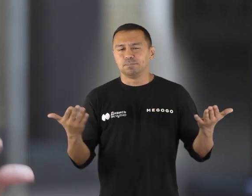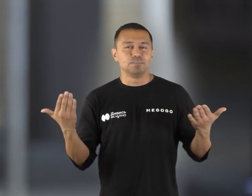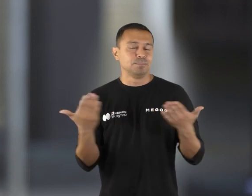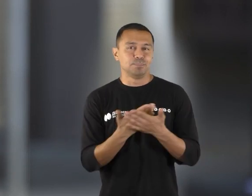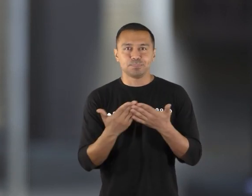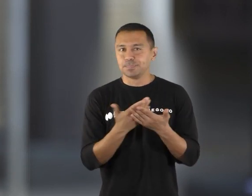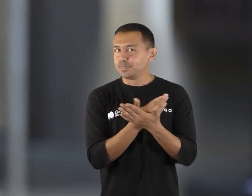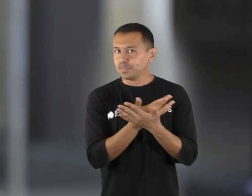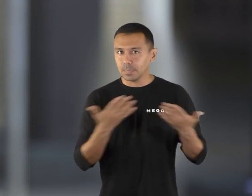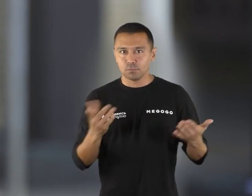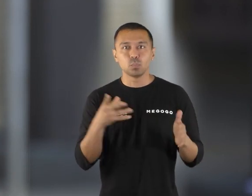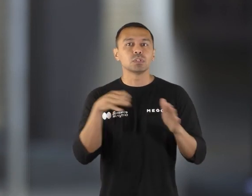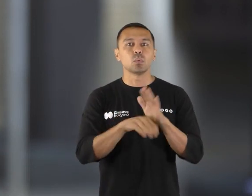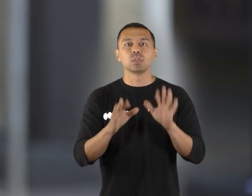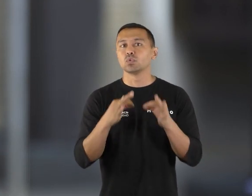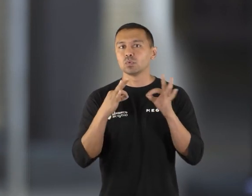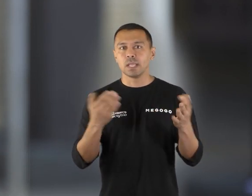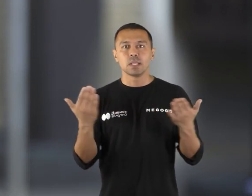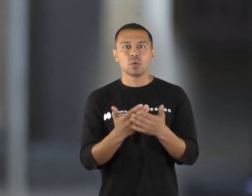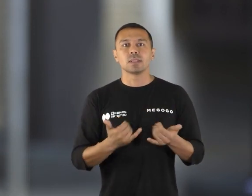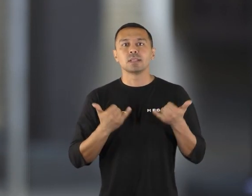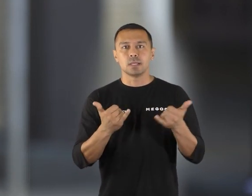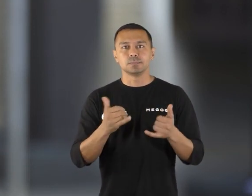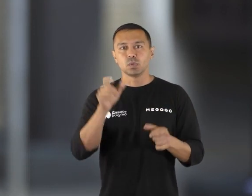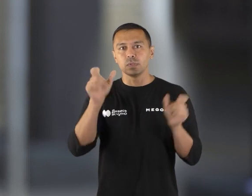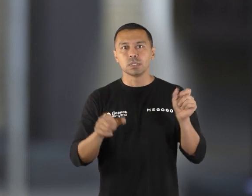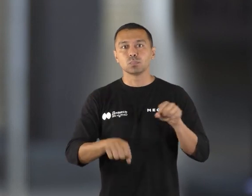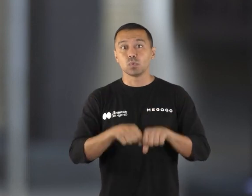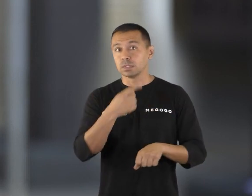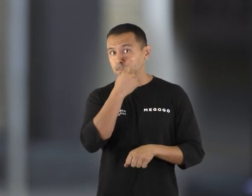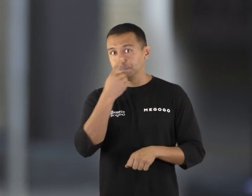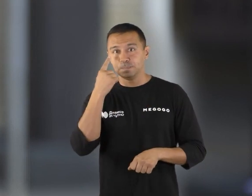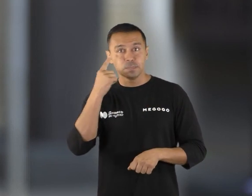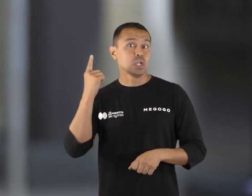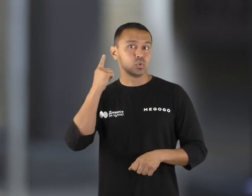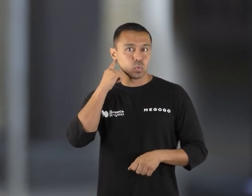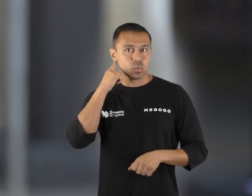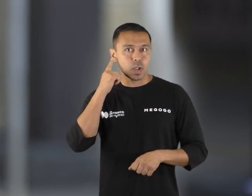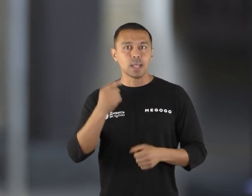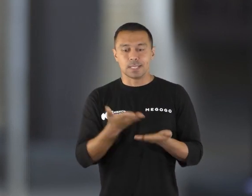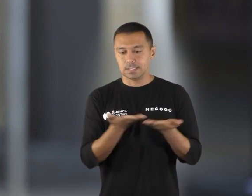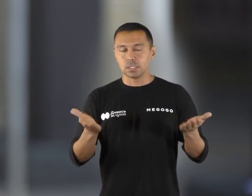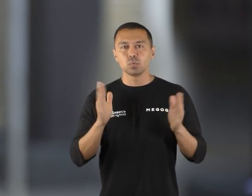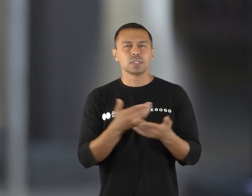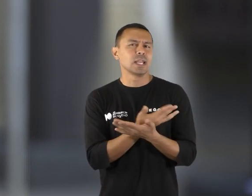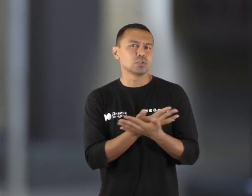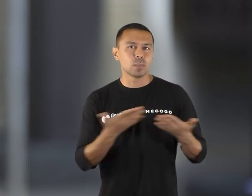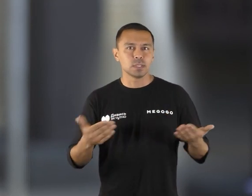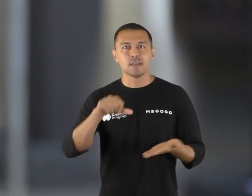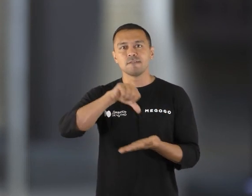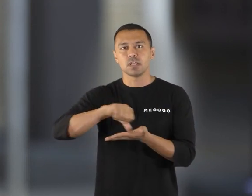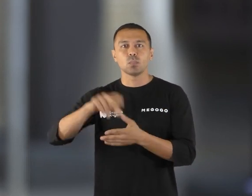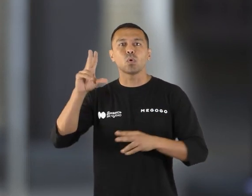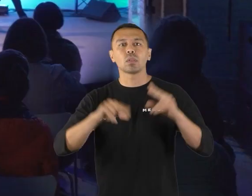анімаційних і кінофільмів, тому числі буде доступне кіно для глядачів з порушеннями зору і порушеннями слуху. А на сцені будуть різноманітні